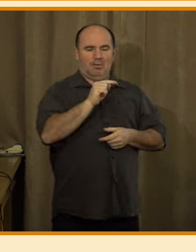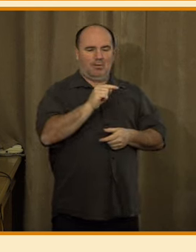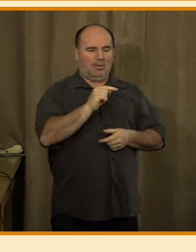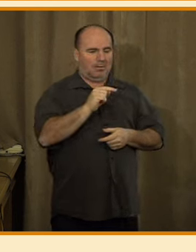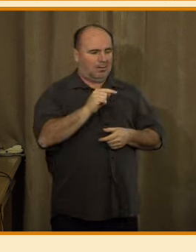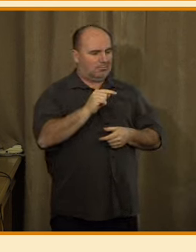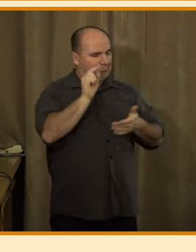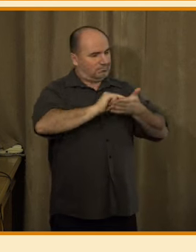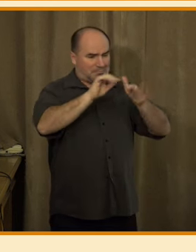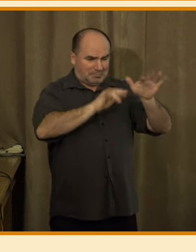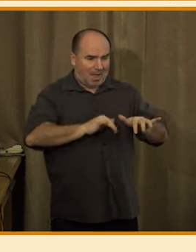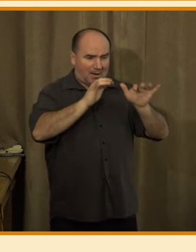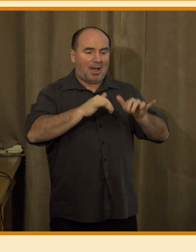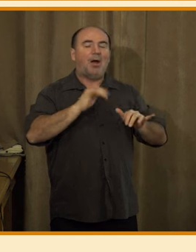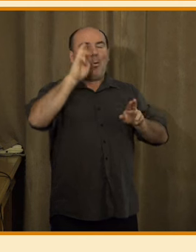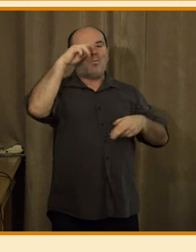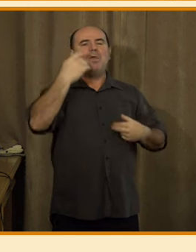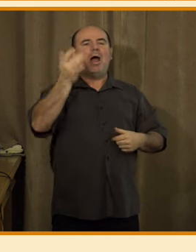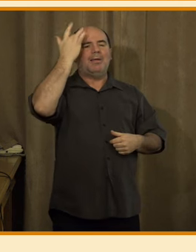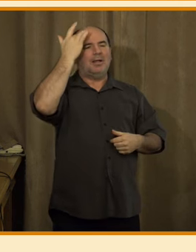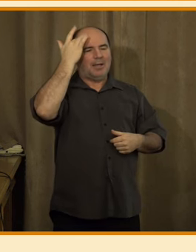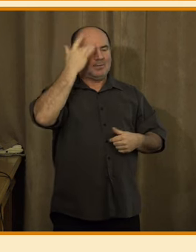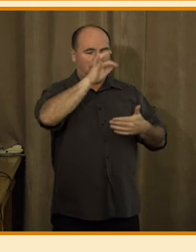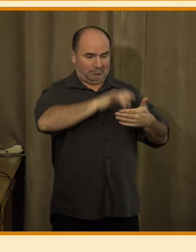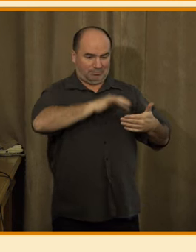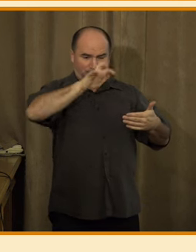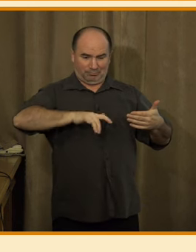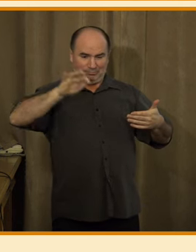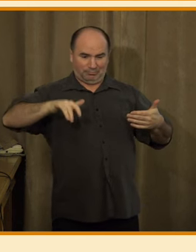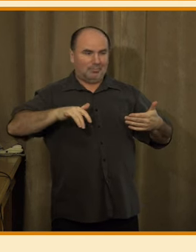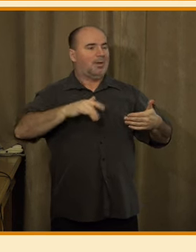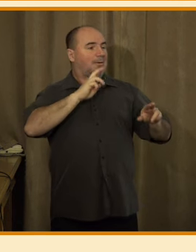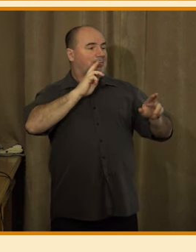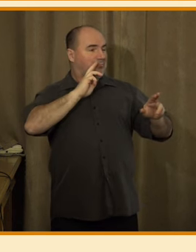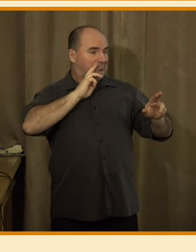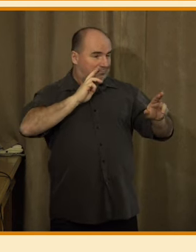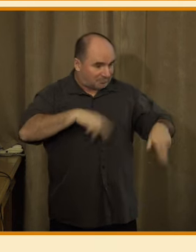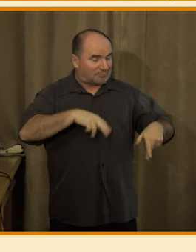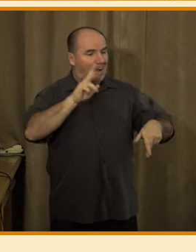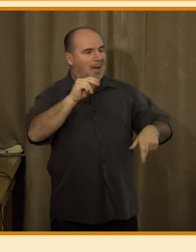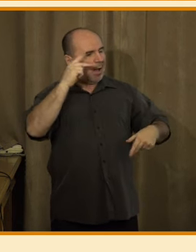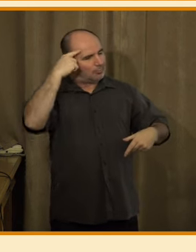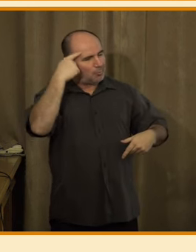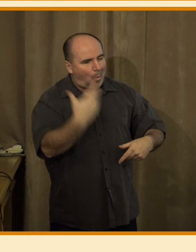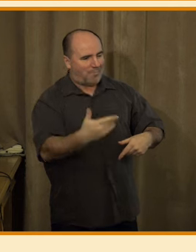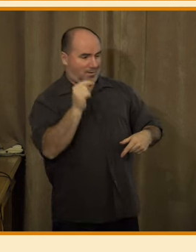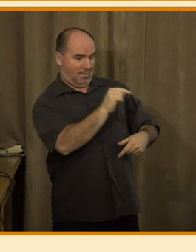odpovídali na otázku, jestli považují z pohledu čtenářů diváků za důvěry hodnější, pokud spravodajské obsahy vytvořené